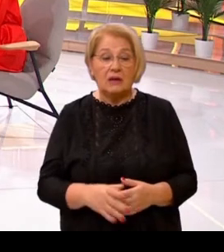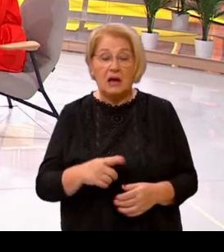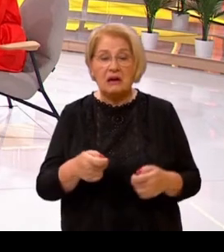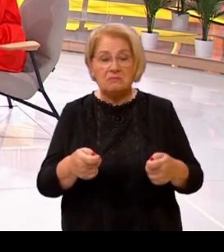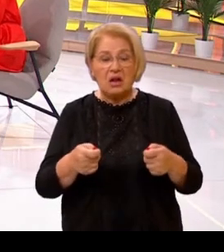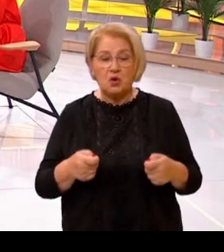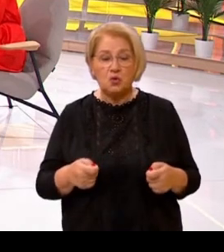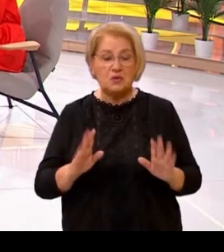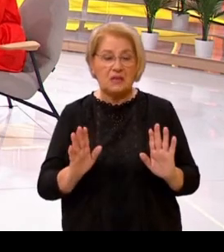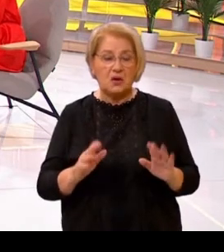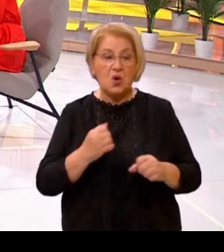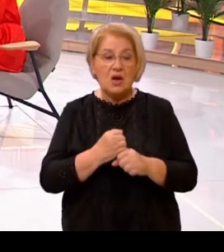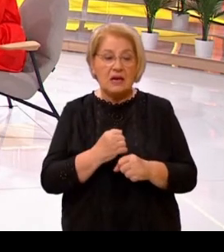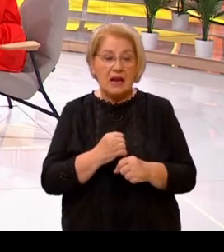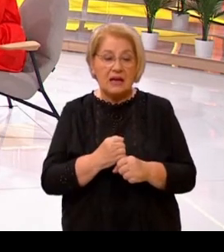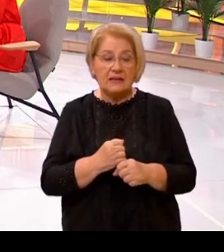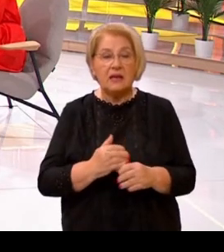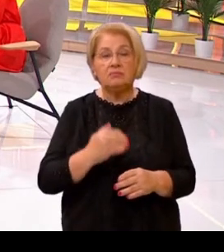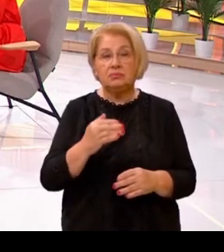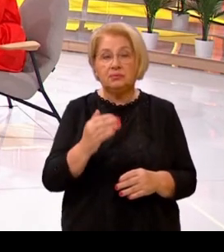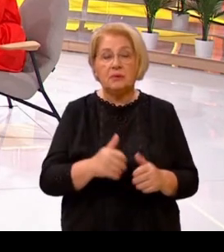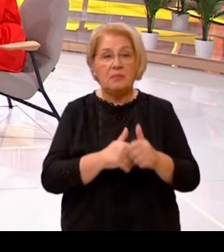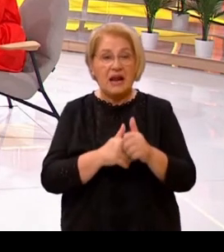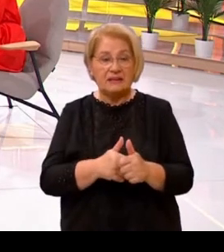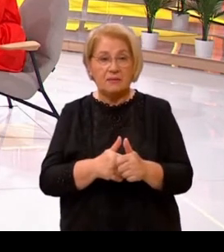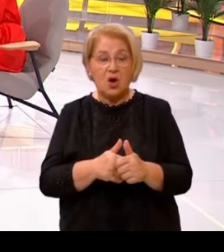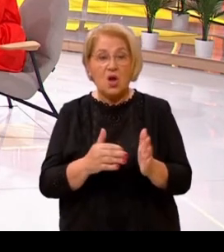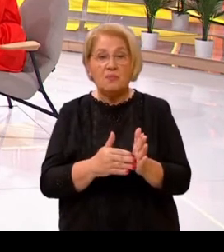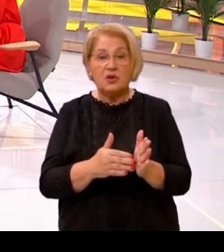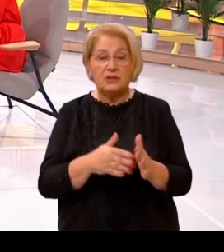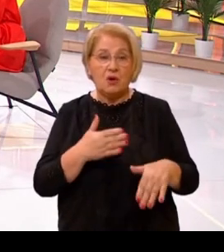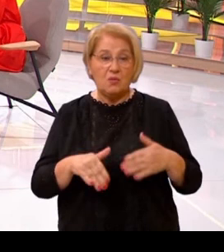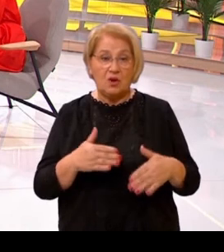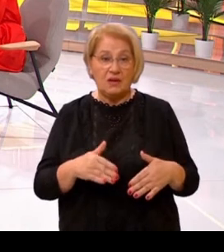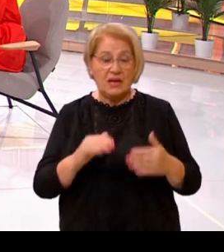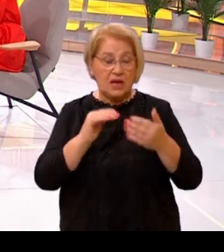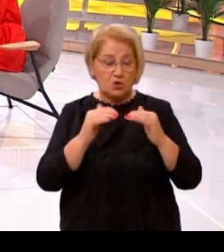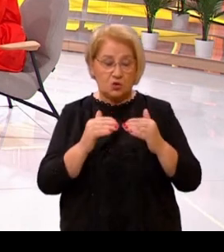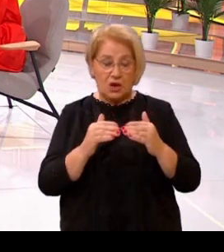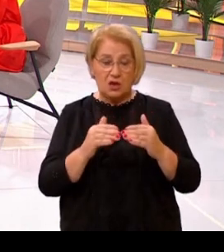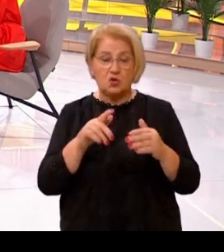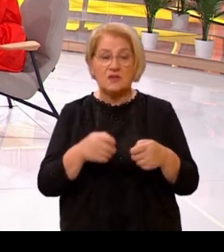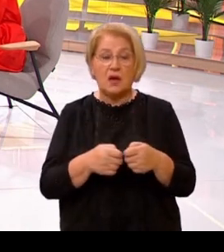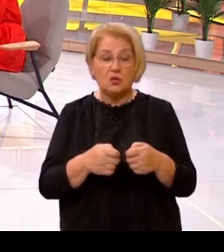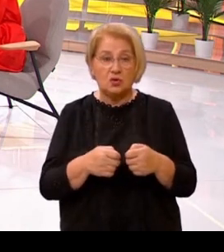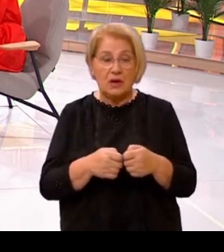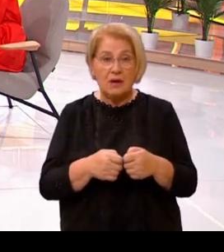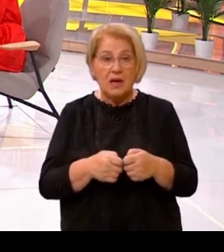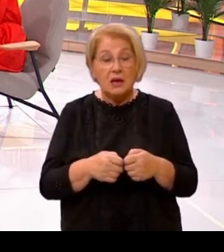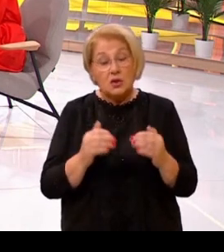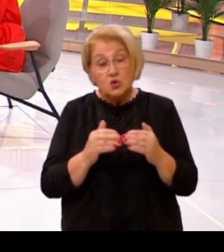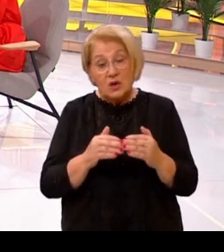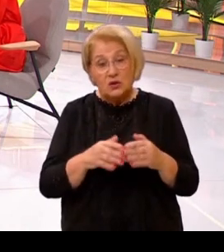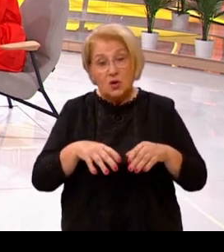odustajamo. radimo, kao što sam rekla, dalje. pratimo potrebe umjerovnika, surađujemo s umjerovničkim udrugama i s uhladno-gospodarskim